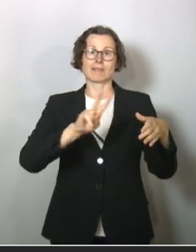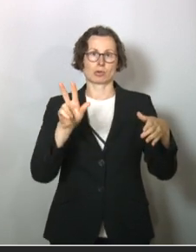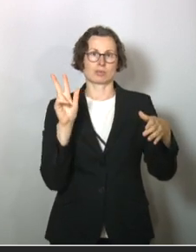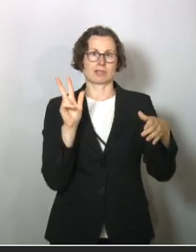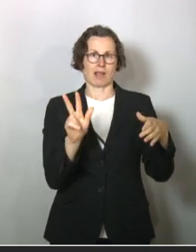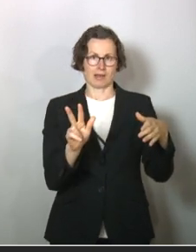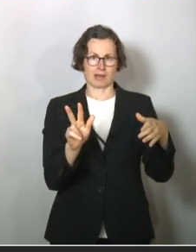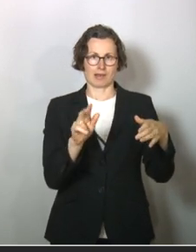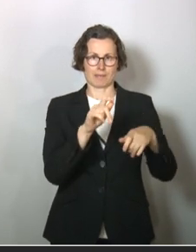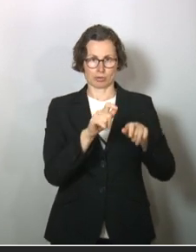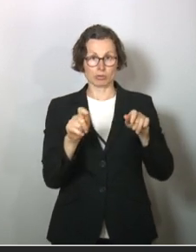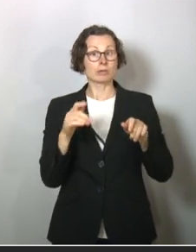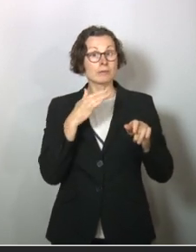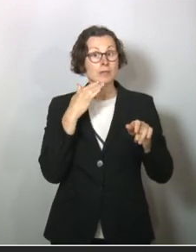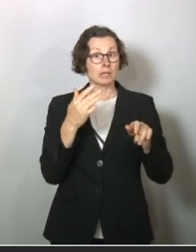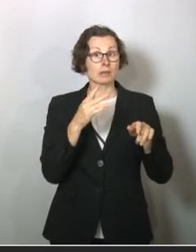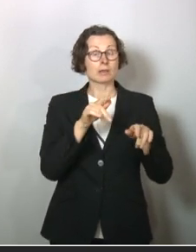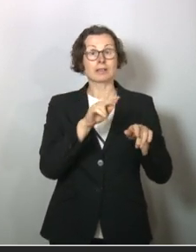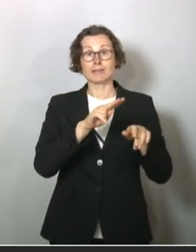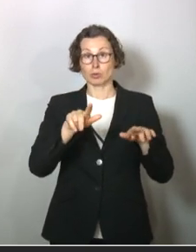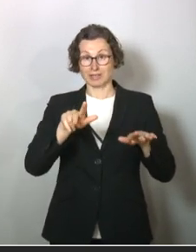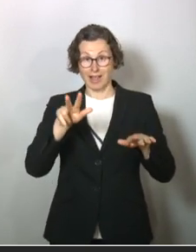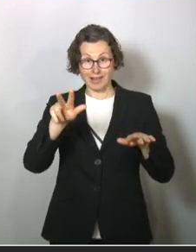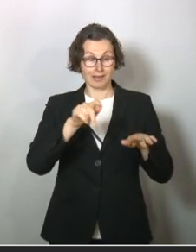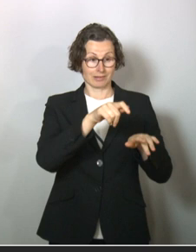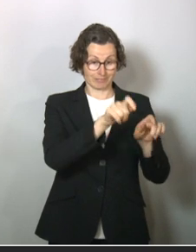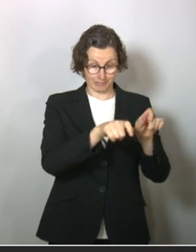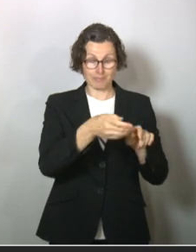2003 Verstorbenen mit Covid-19.